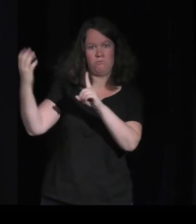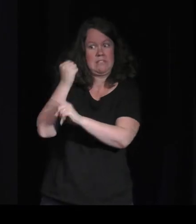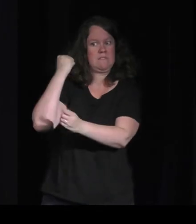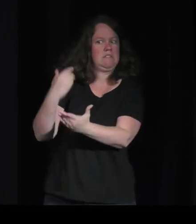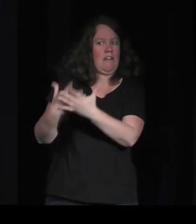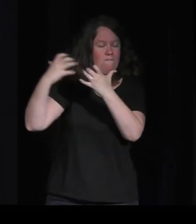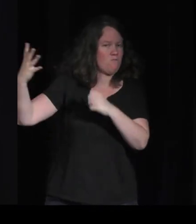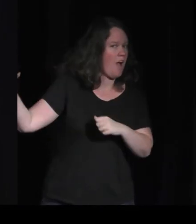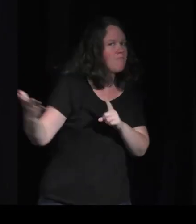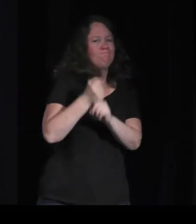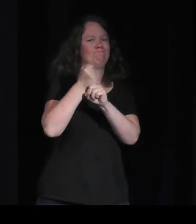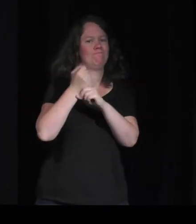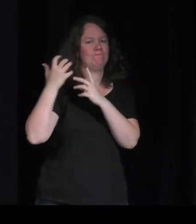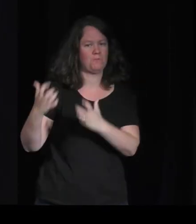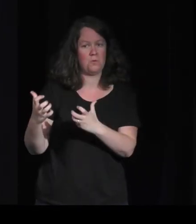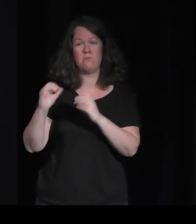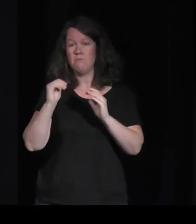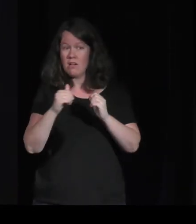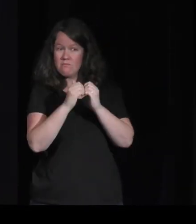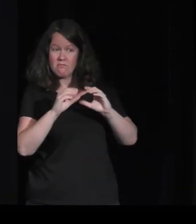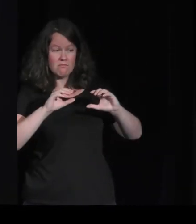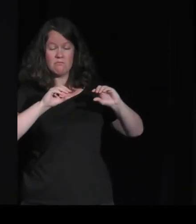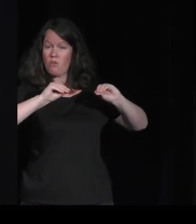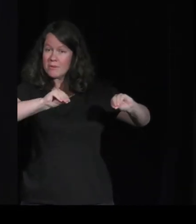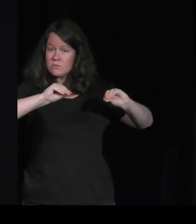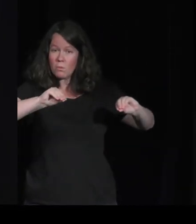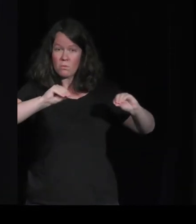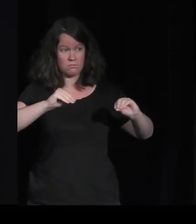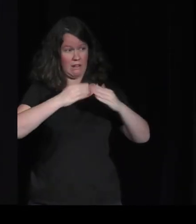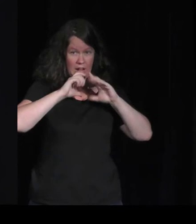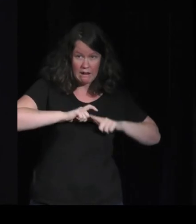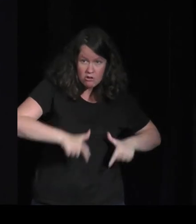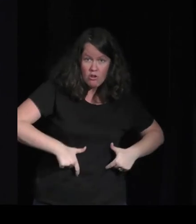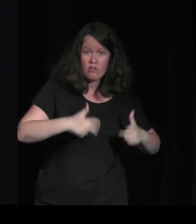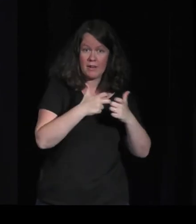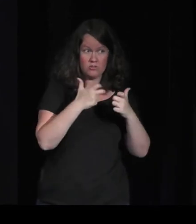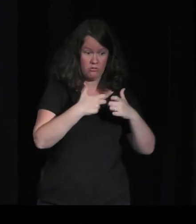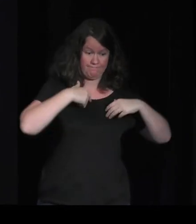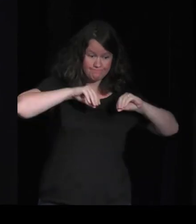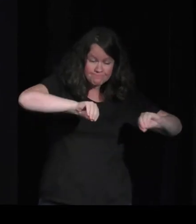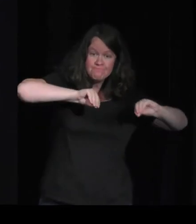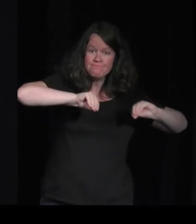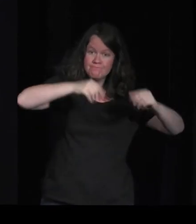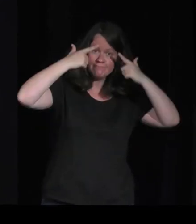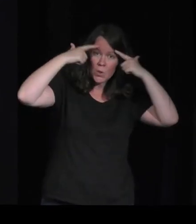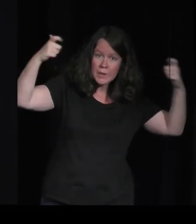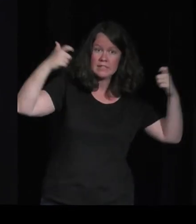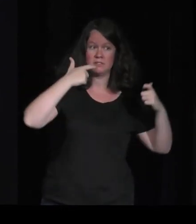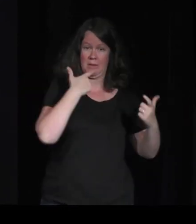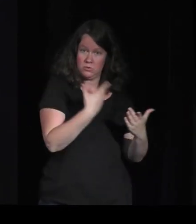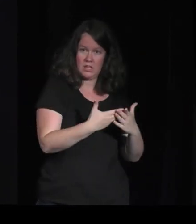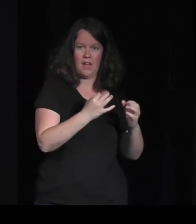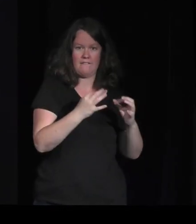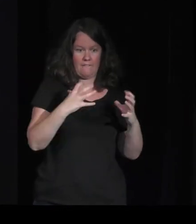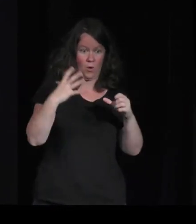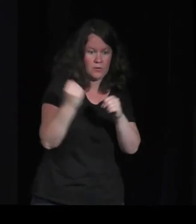Zaban, qui a travaillé aussi sur les formations et on voit que cette théorie du flow, de l'expérience optimale, elle est souvent enseignée. Et puis, on se rend compte